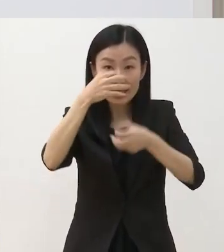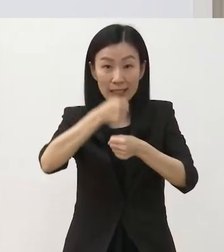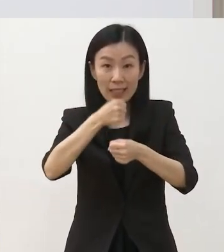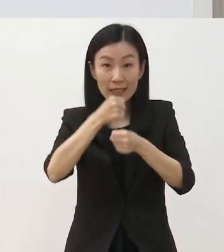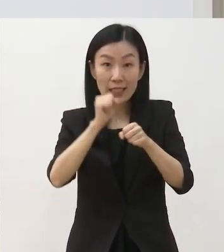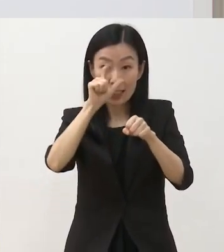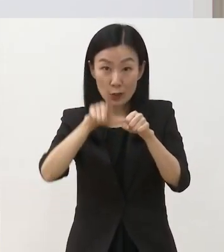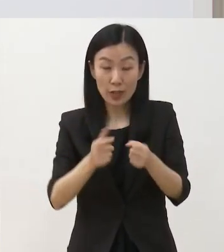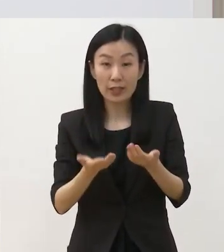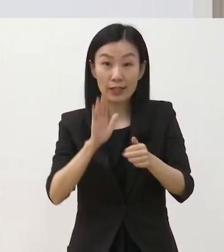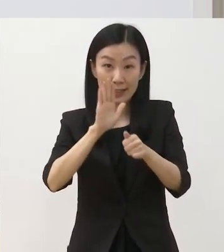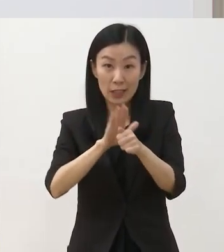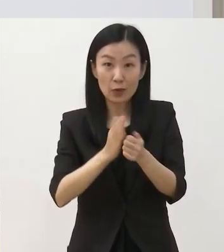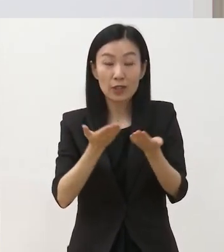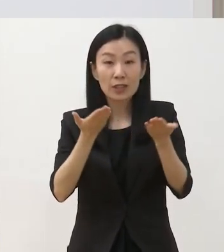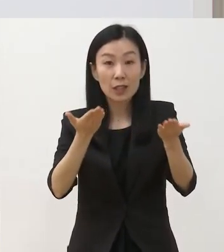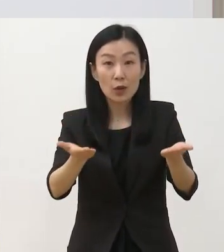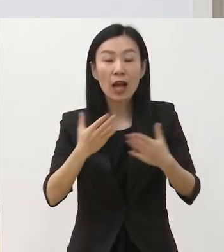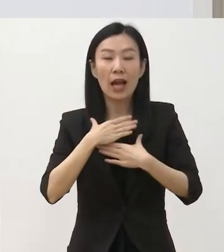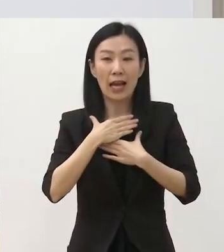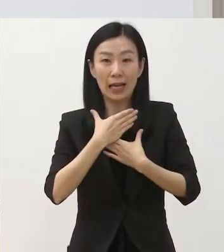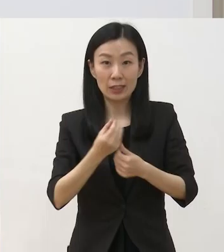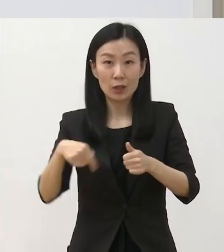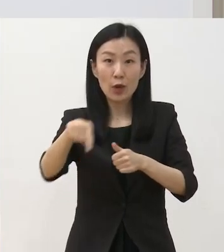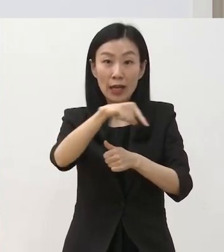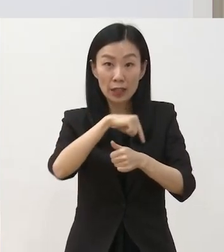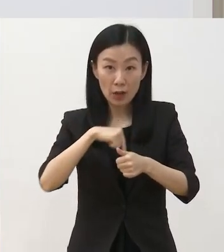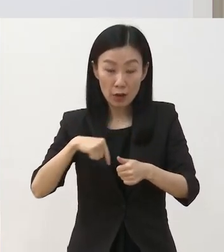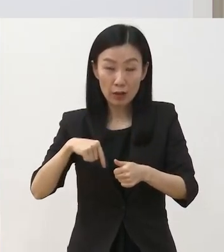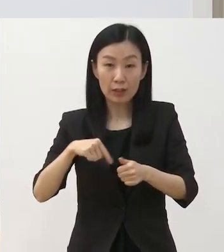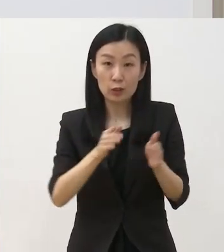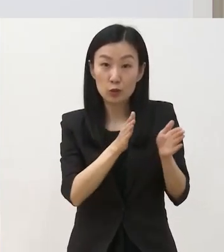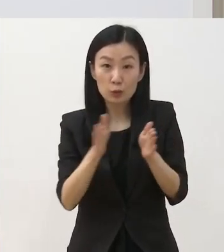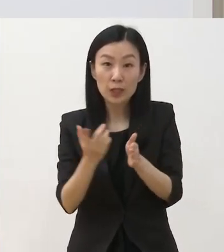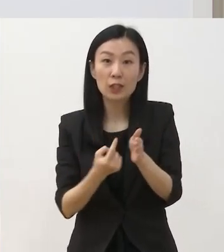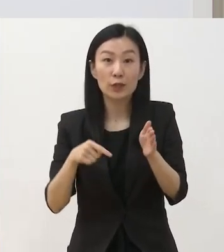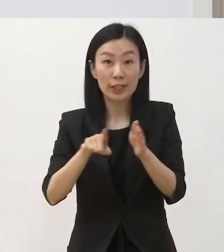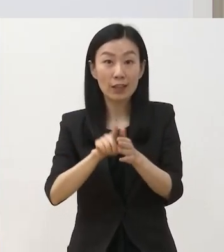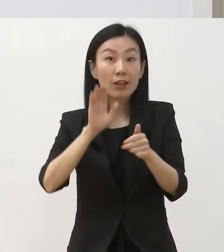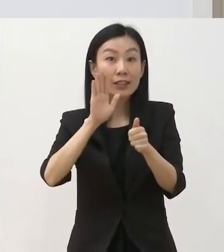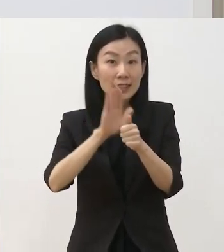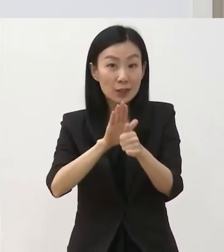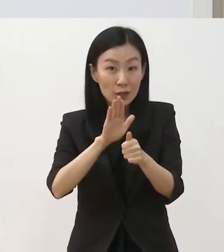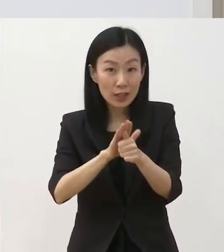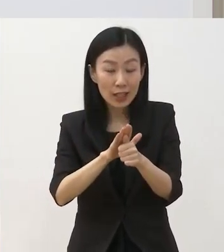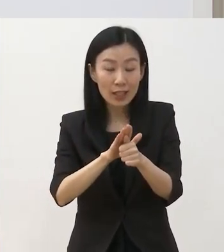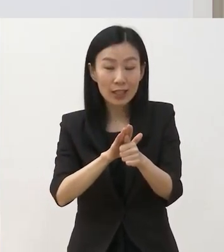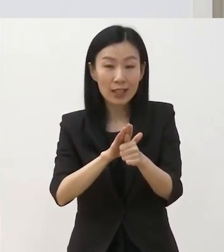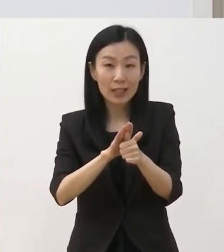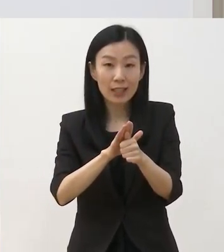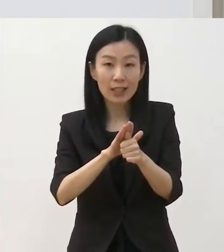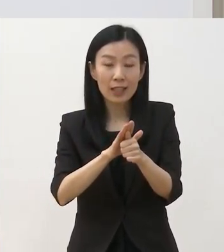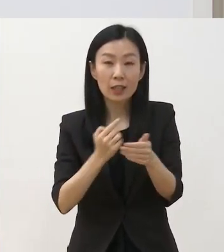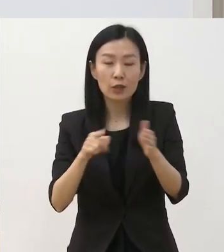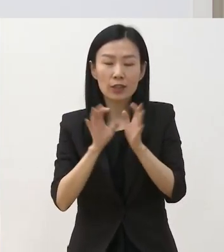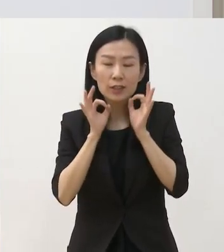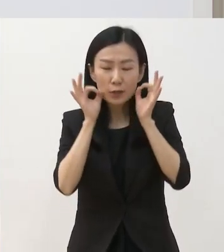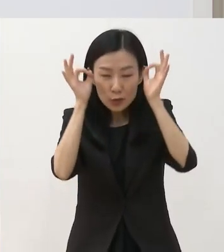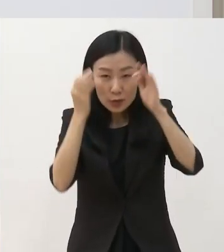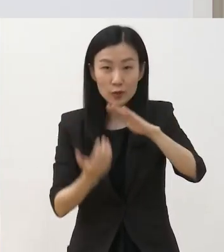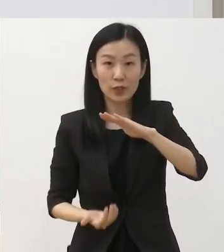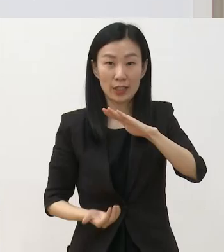안정적인 환경 마련을 위해서 지원한다는 그러한 기조화에 최대한